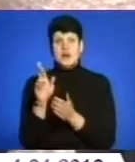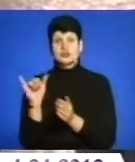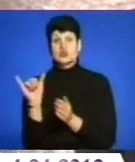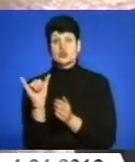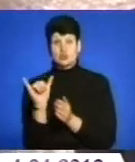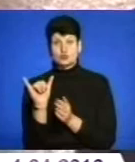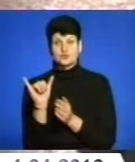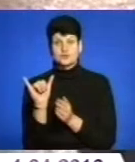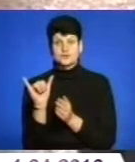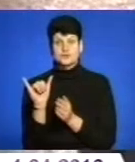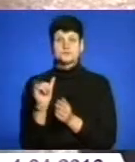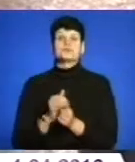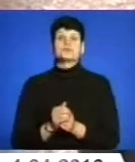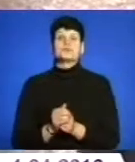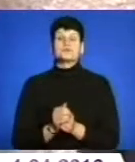суботу,